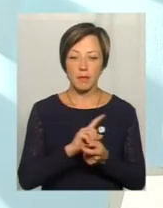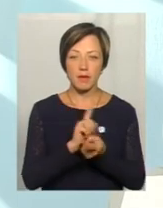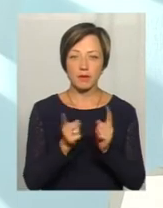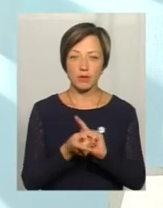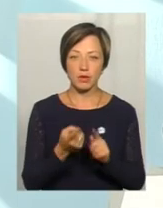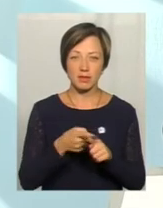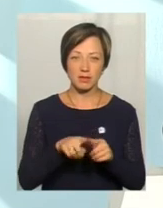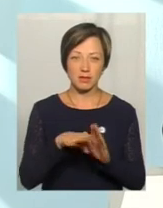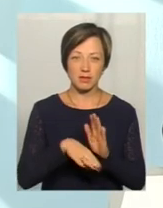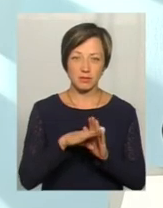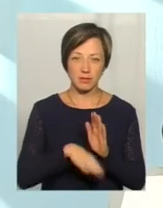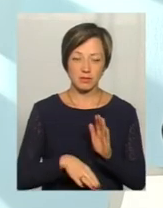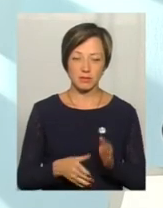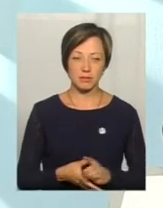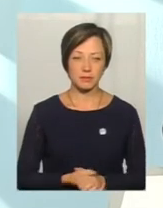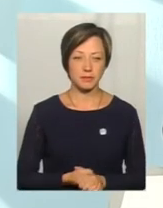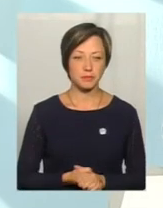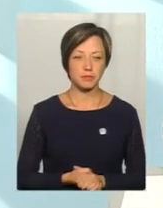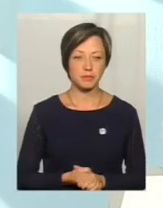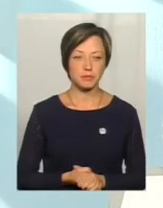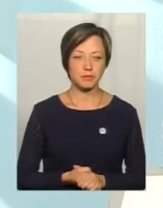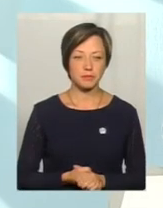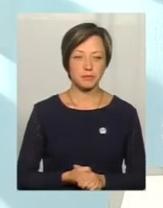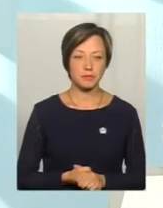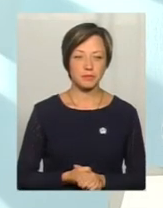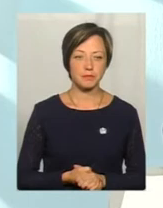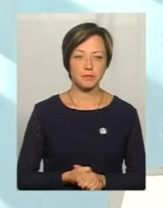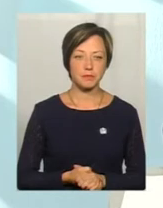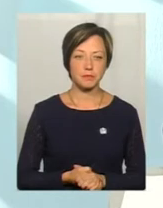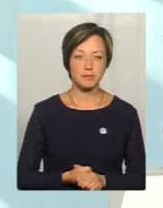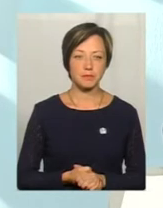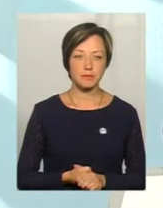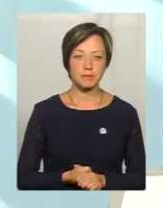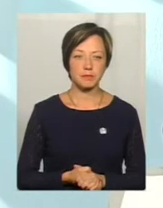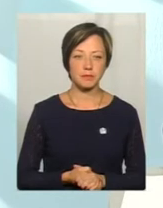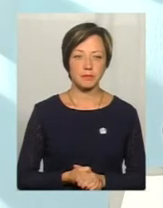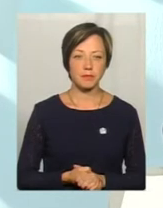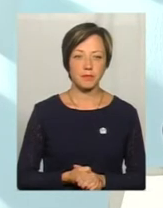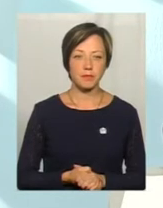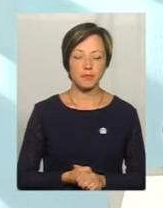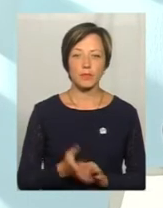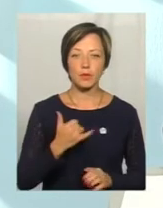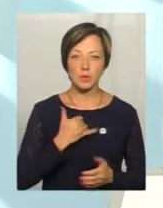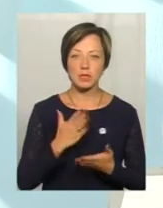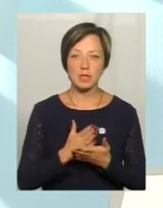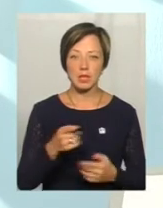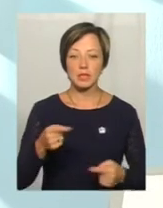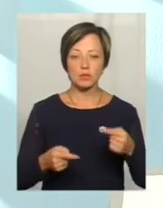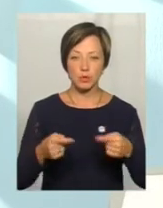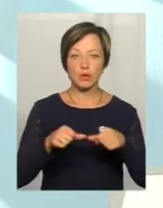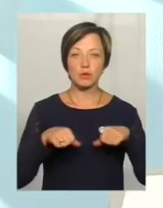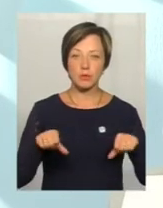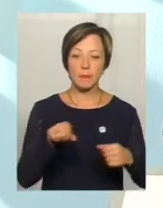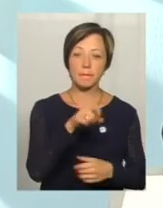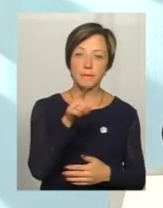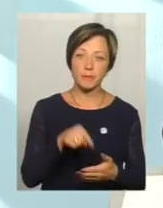до... Ну, не опустити цей статус. Тому ми так і розглядаємо ці питання. І в нас є дискусія на комісії, ми задаємо